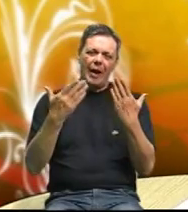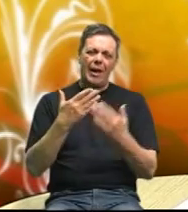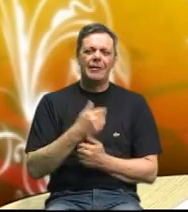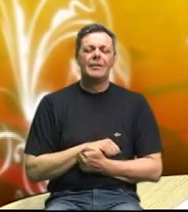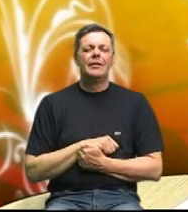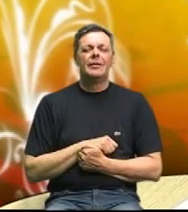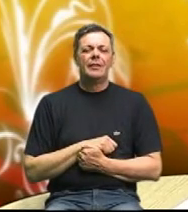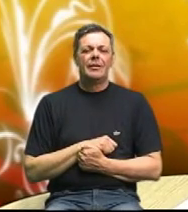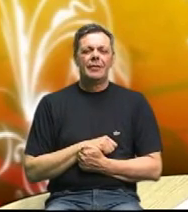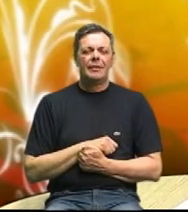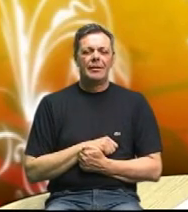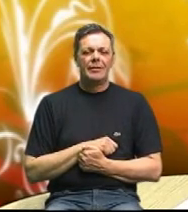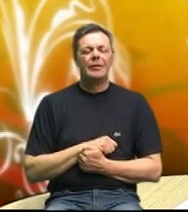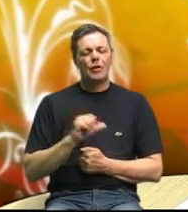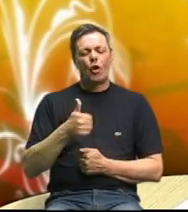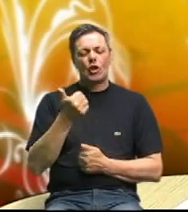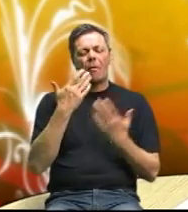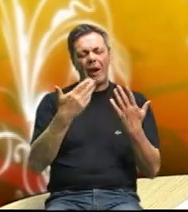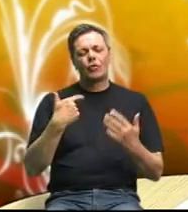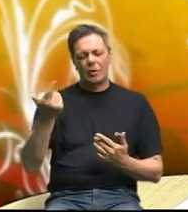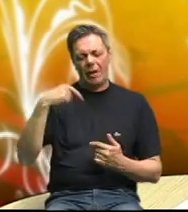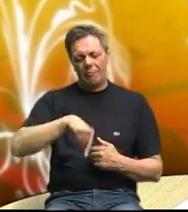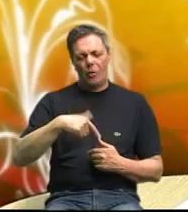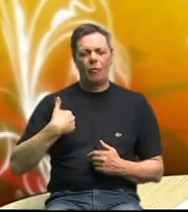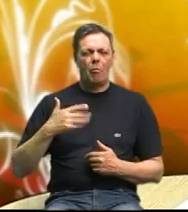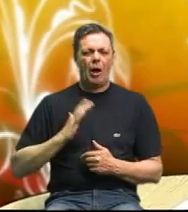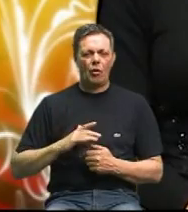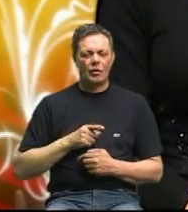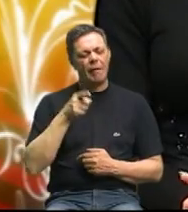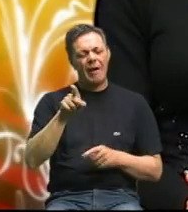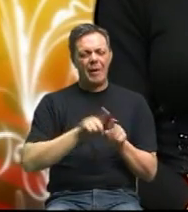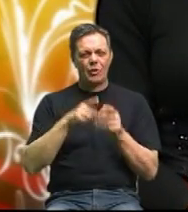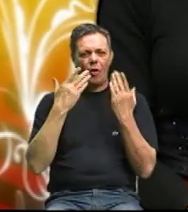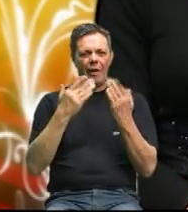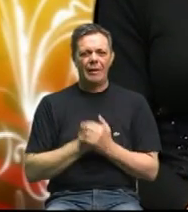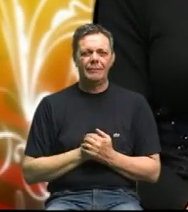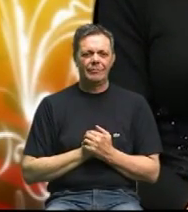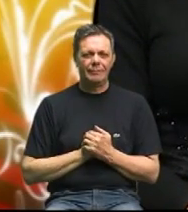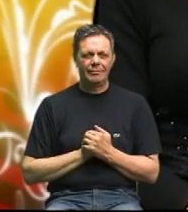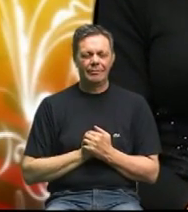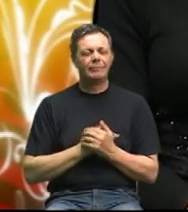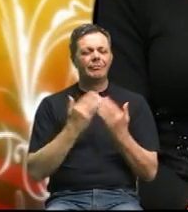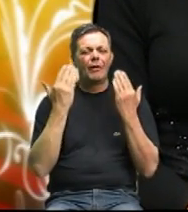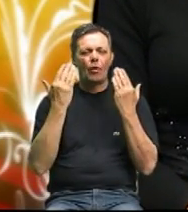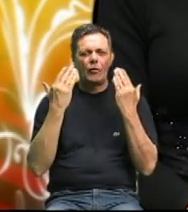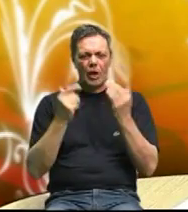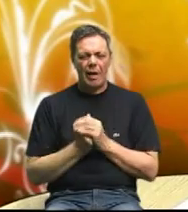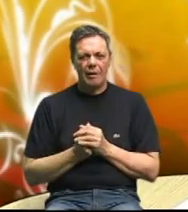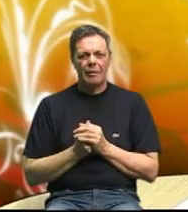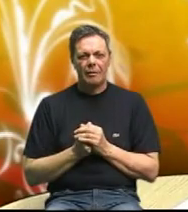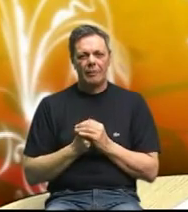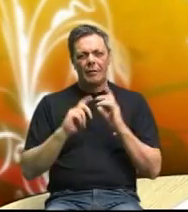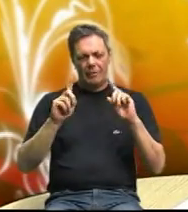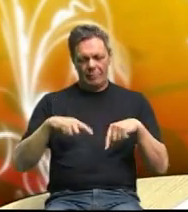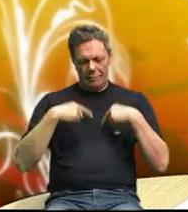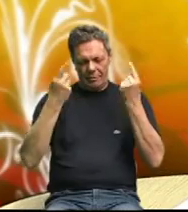poštovanje vam i još jednom hvala što ste bili moja gošća i vama hvala doviđenja dragi gledatelji doviđenja vam budite i sreći